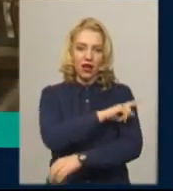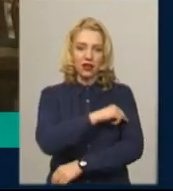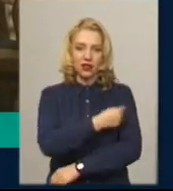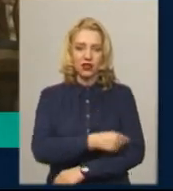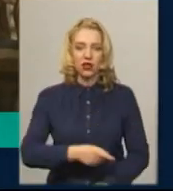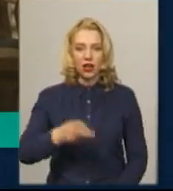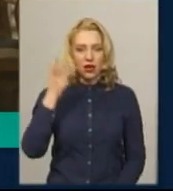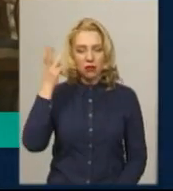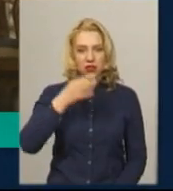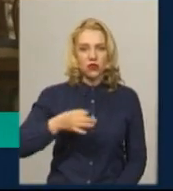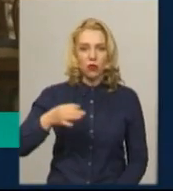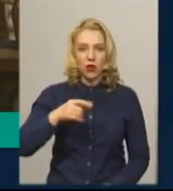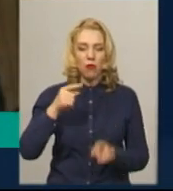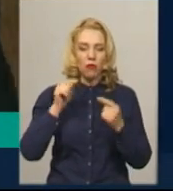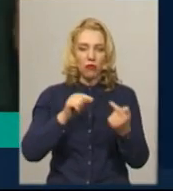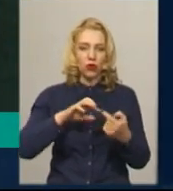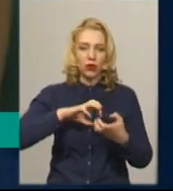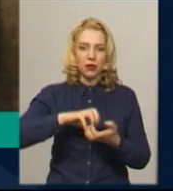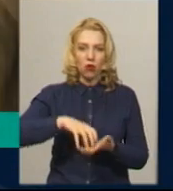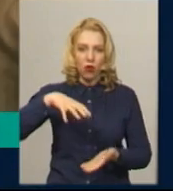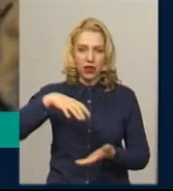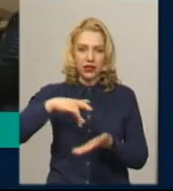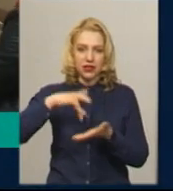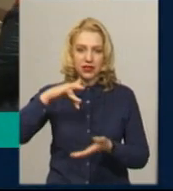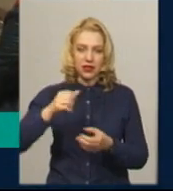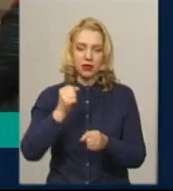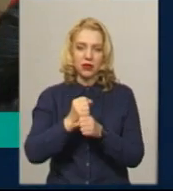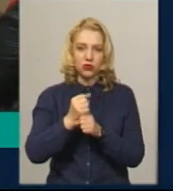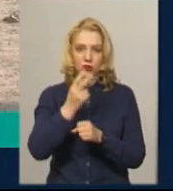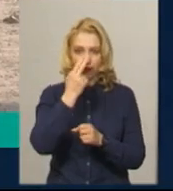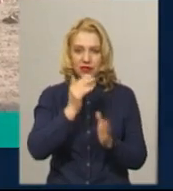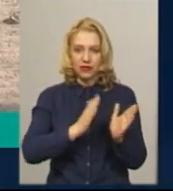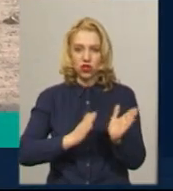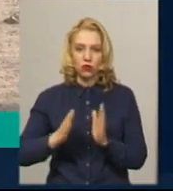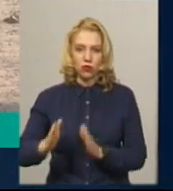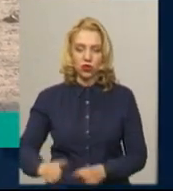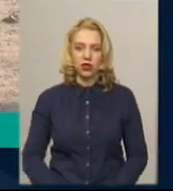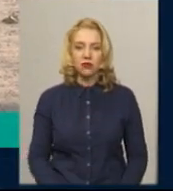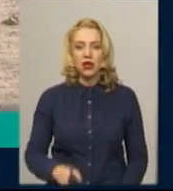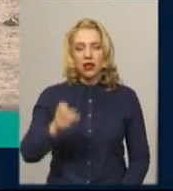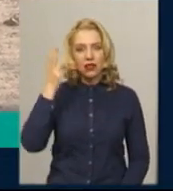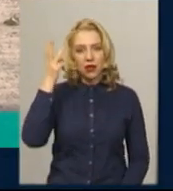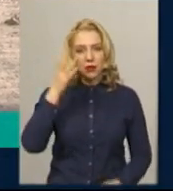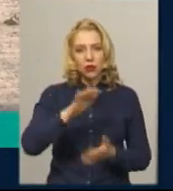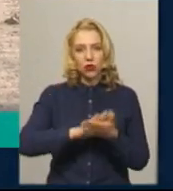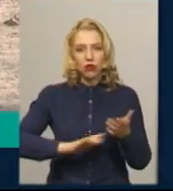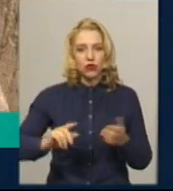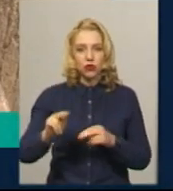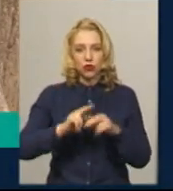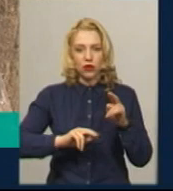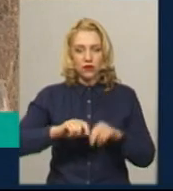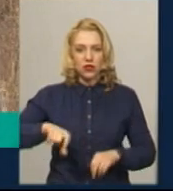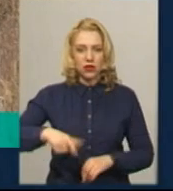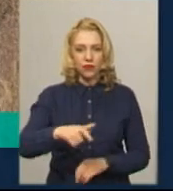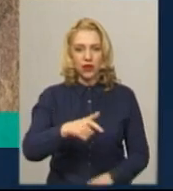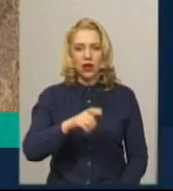протипухлиний центр Хмельницької обласної ради в умовах карантину працює в звичному режимі. На Хмельниччині продовжують будівництво автошлягу